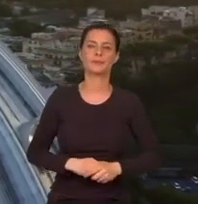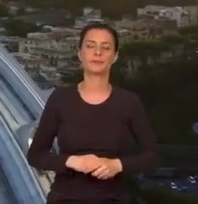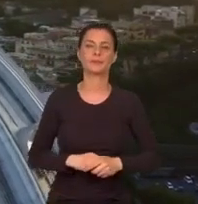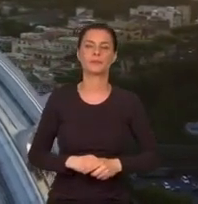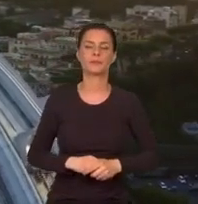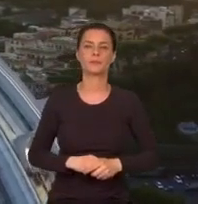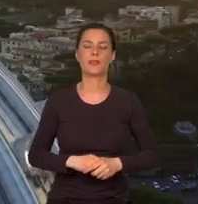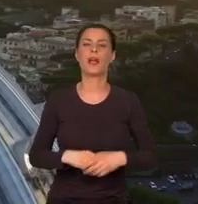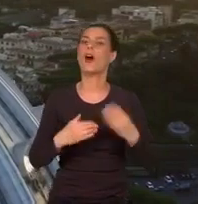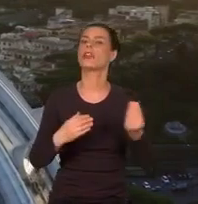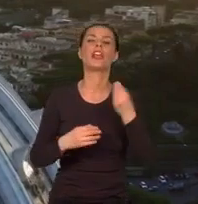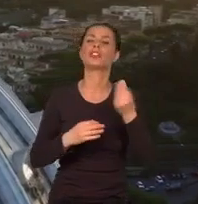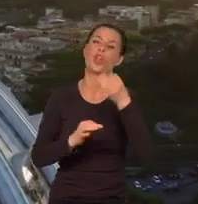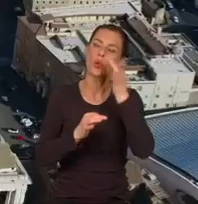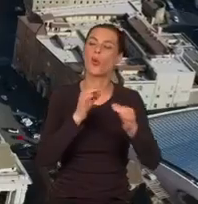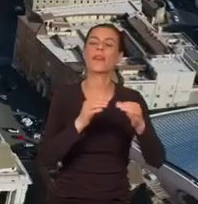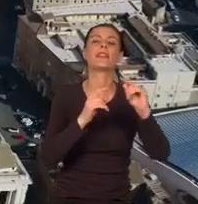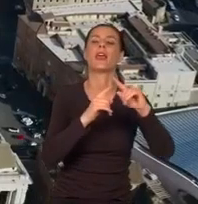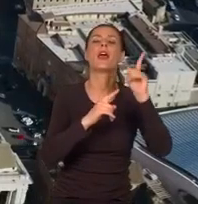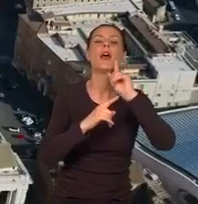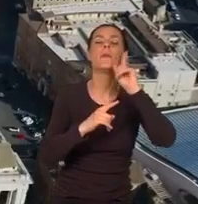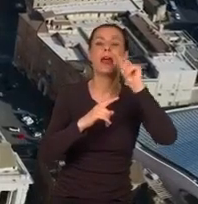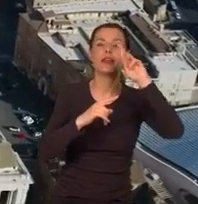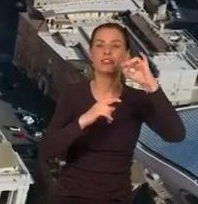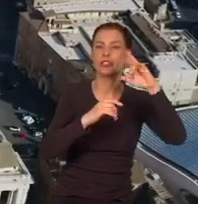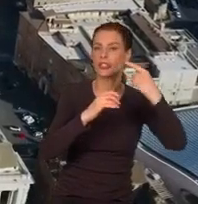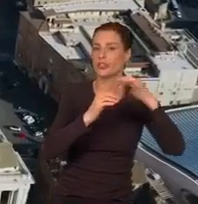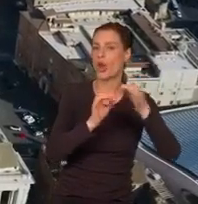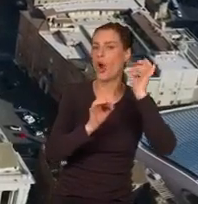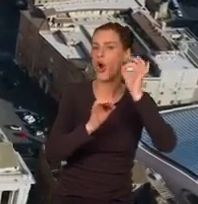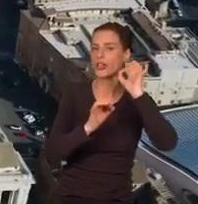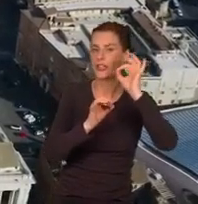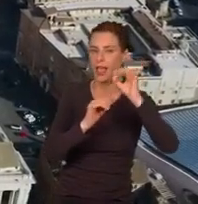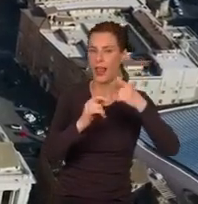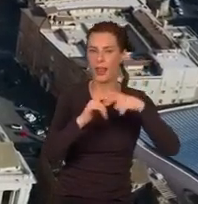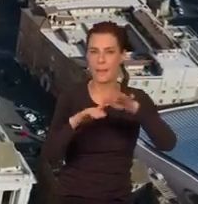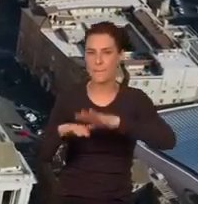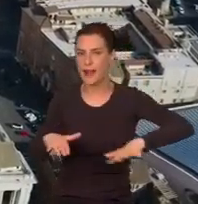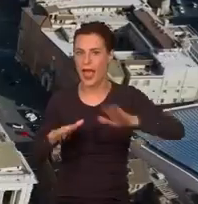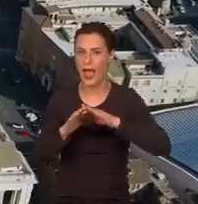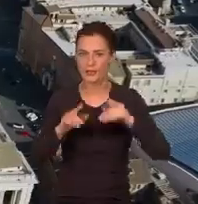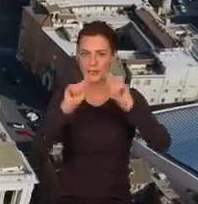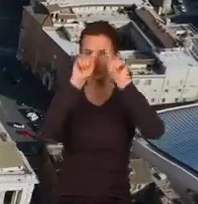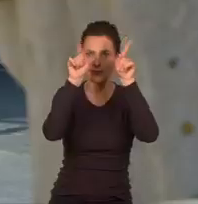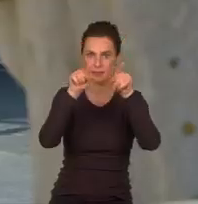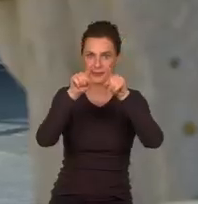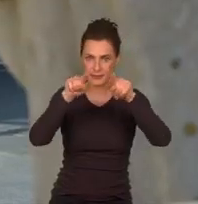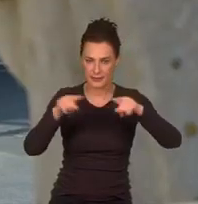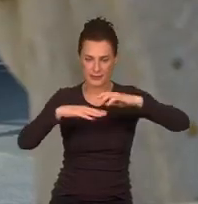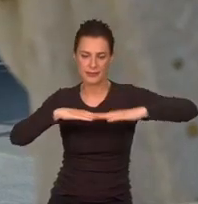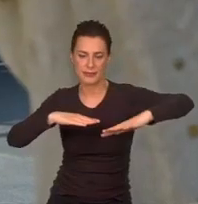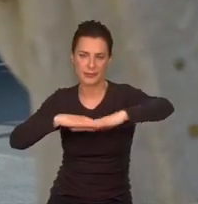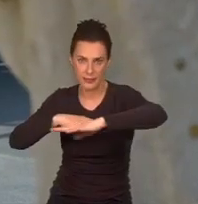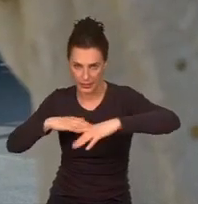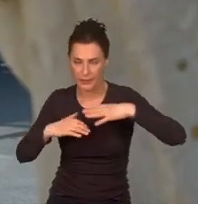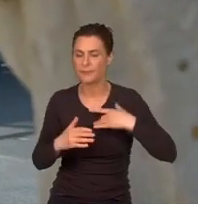By dopełnić dzieła, Bernini dodał w swoim geniuszu oryginalny plac. Od 350 lat